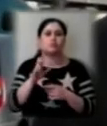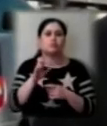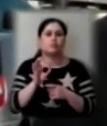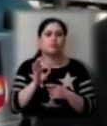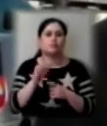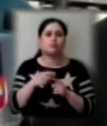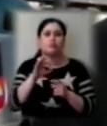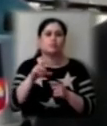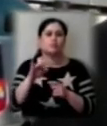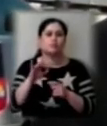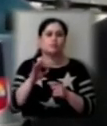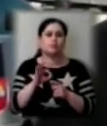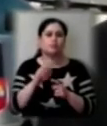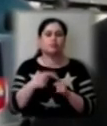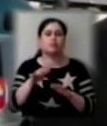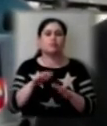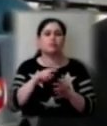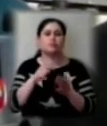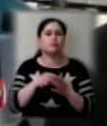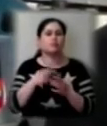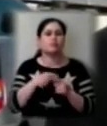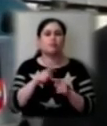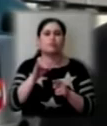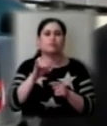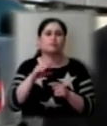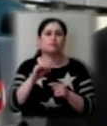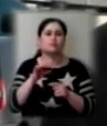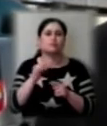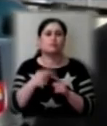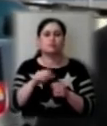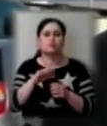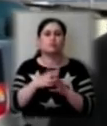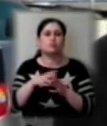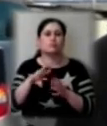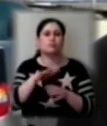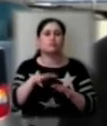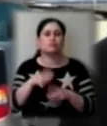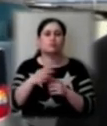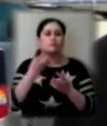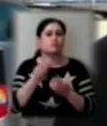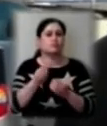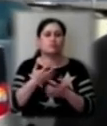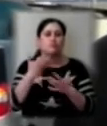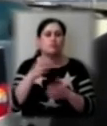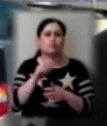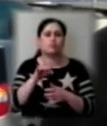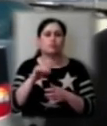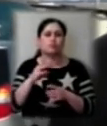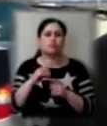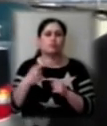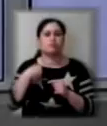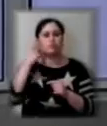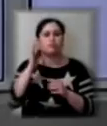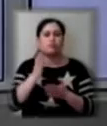в місті критична ситуація, а в сільській місцевості в районах ще критичніше, тому ми думаємо, що будемо рухатися і в